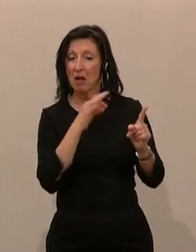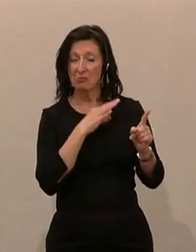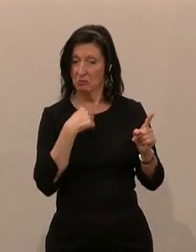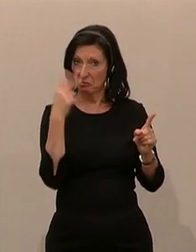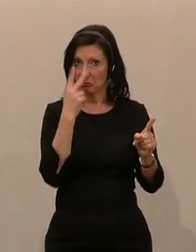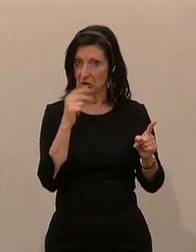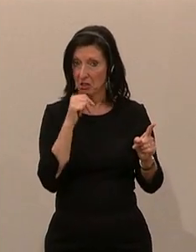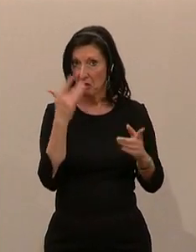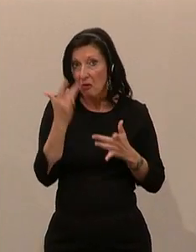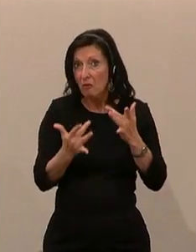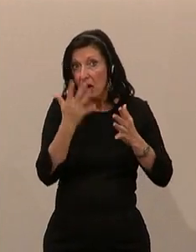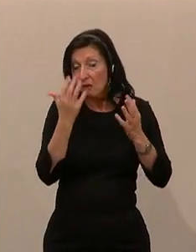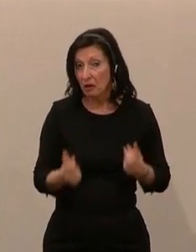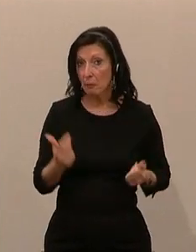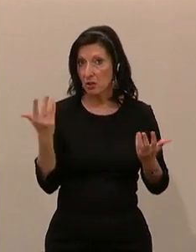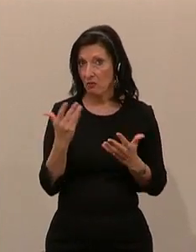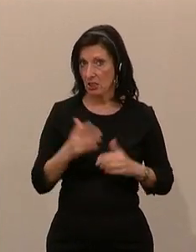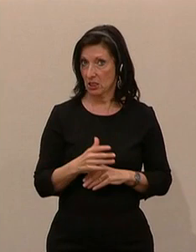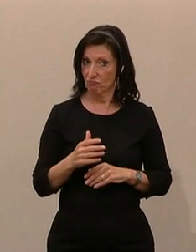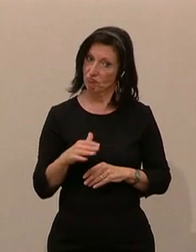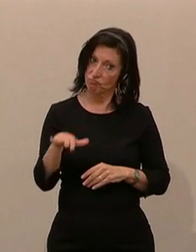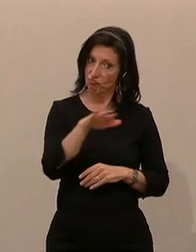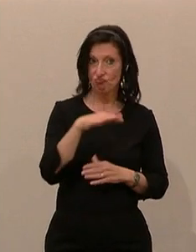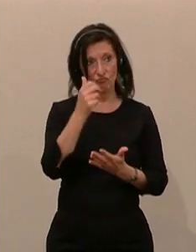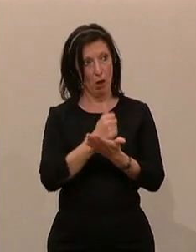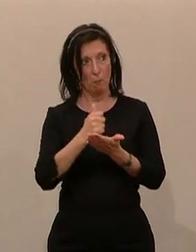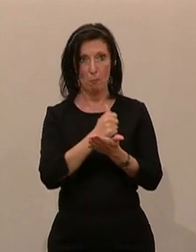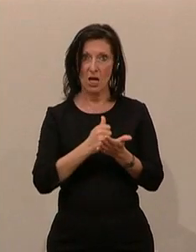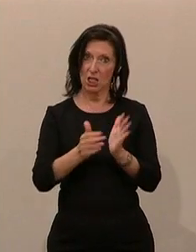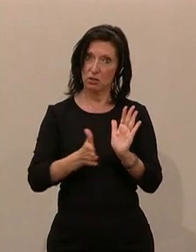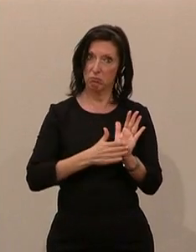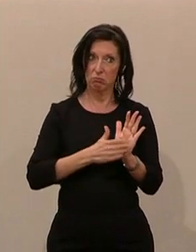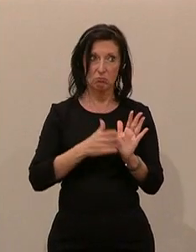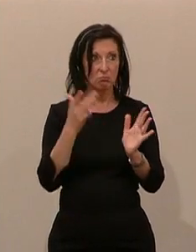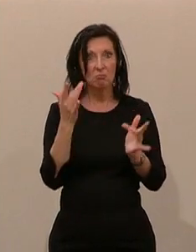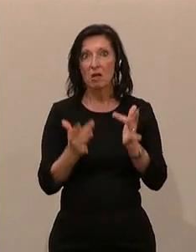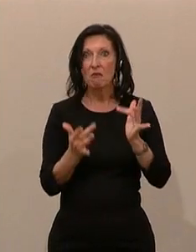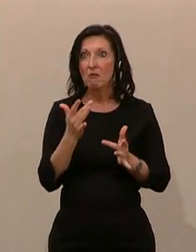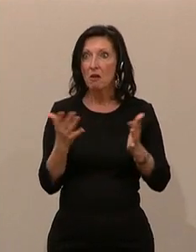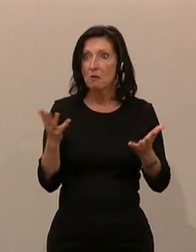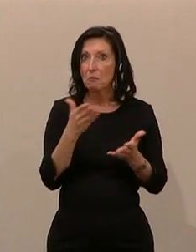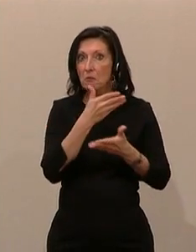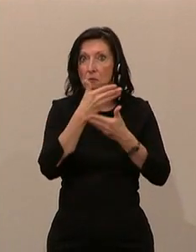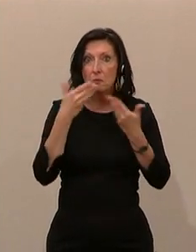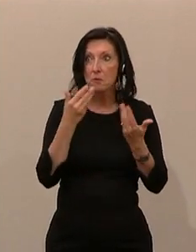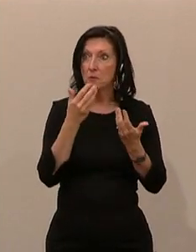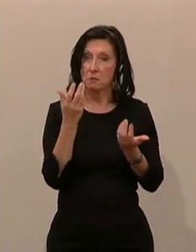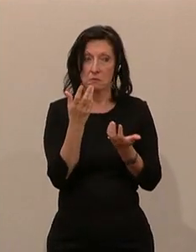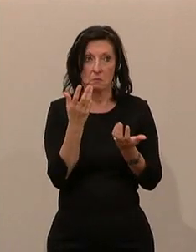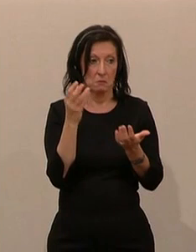durchaus herauskommen, dass die medizinische Evidenz es nicht hergibt, Cannabis und Cannabisblüten